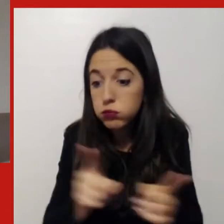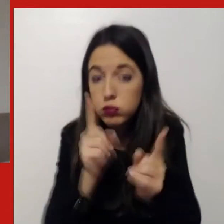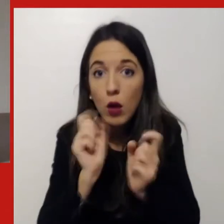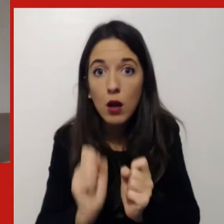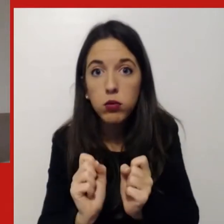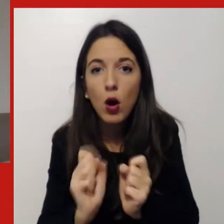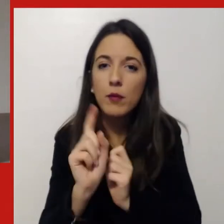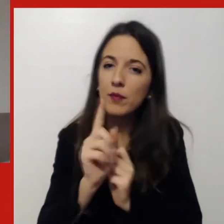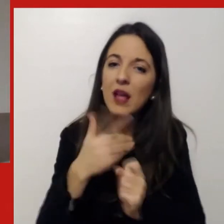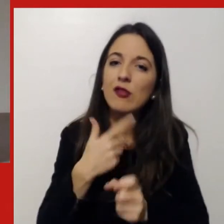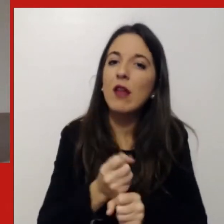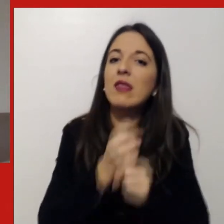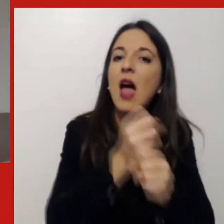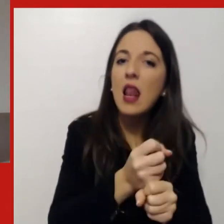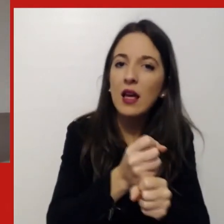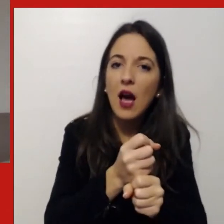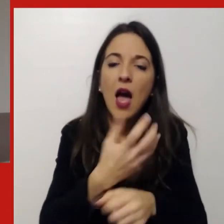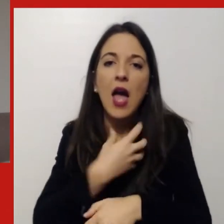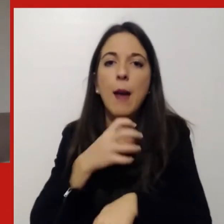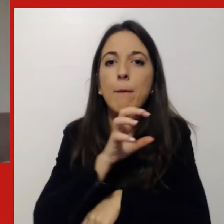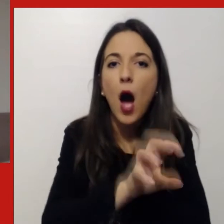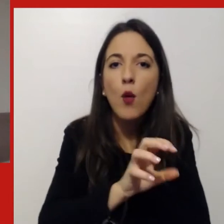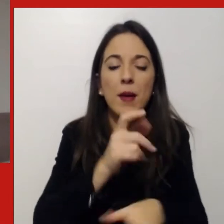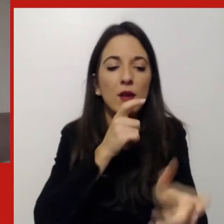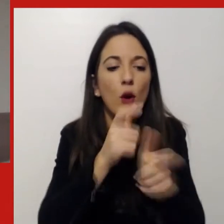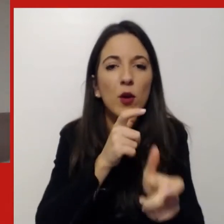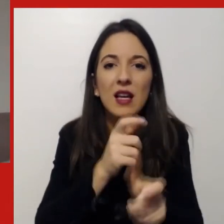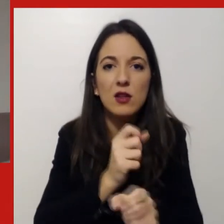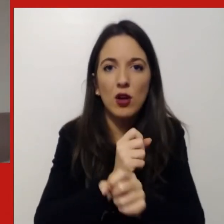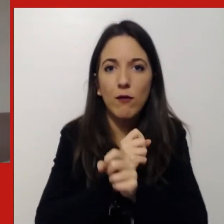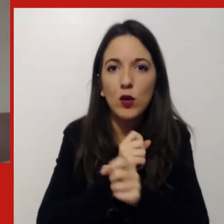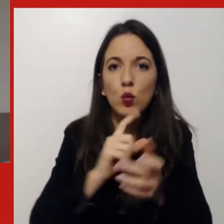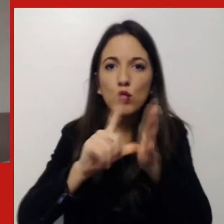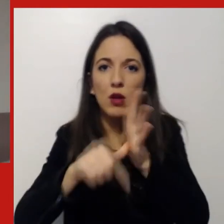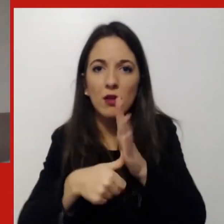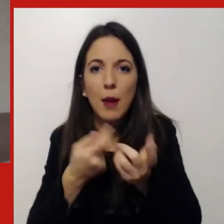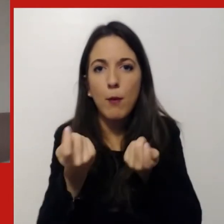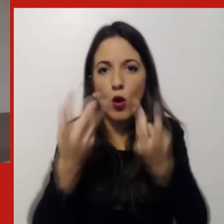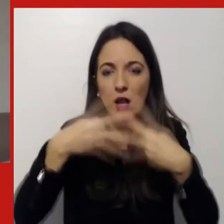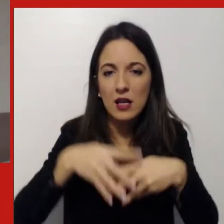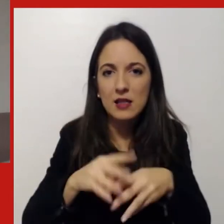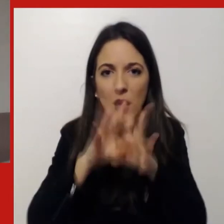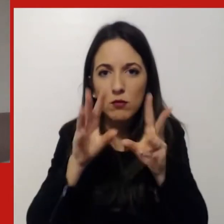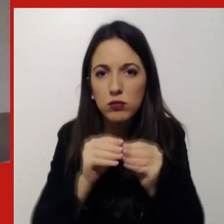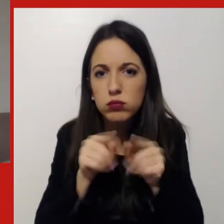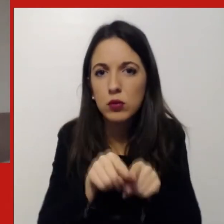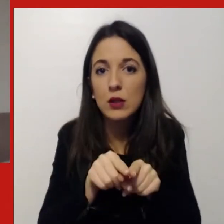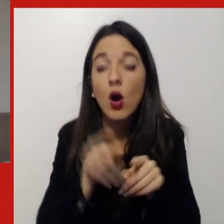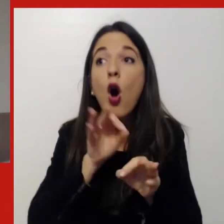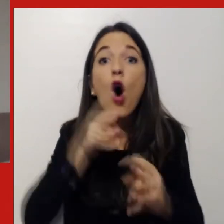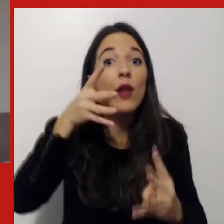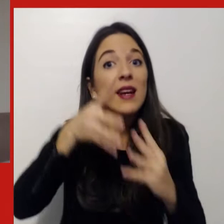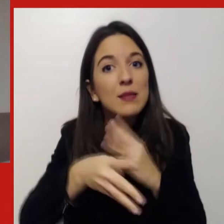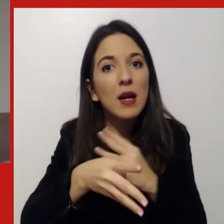comunicazione, della fiducia, dell'organizzazione del team e del tempo, del focus anche sulla trasparenza, sull